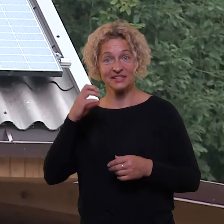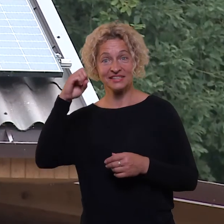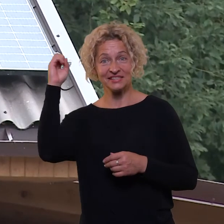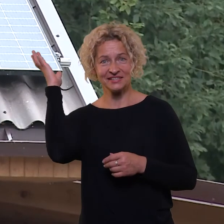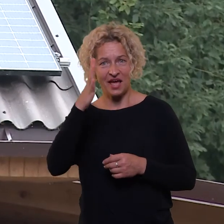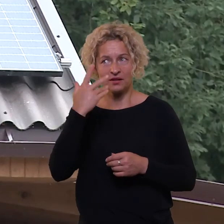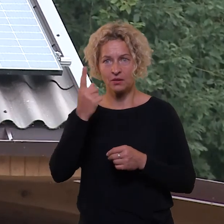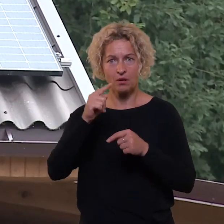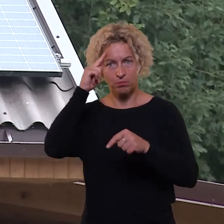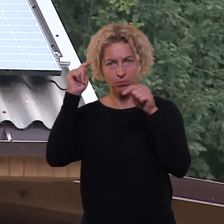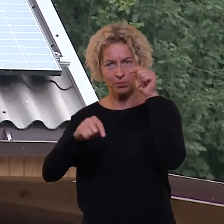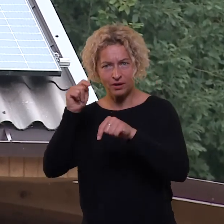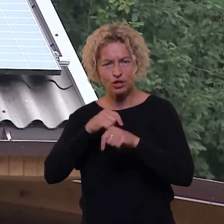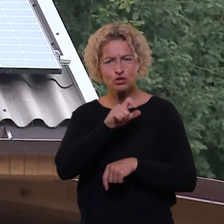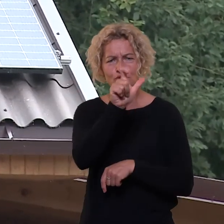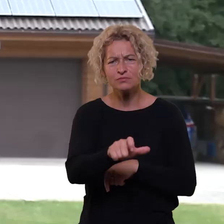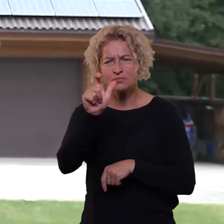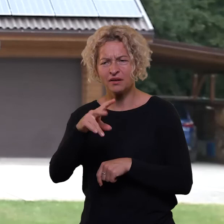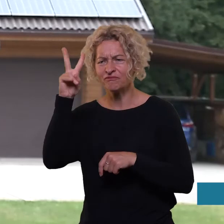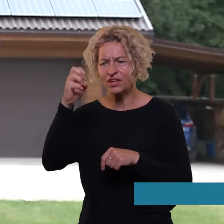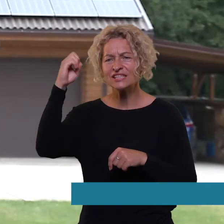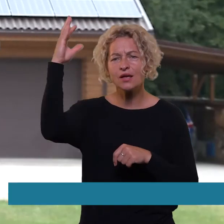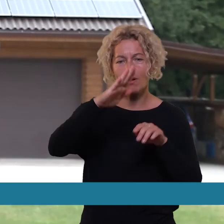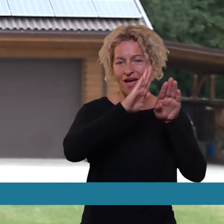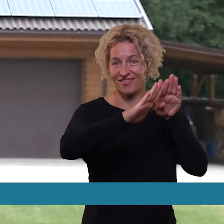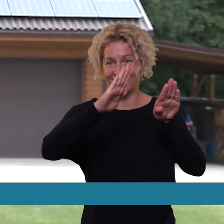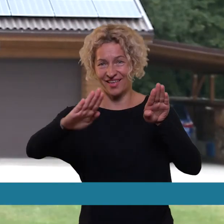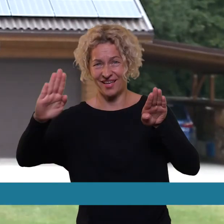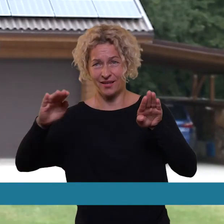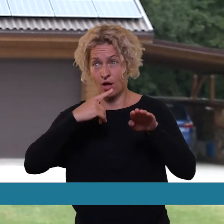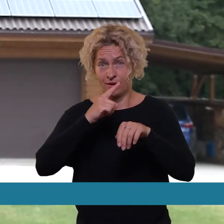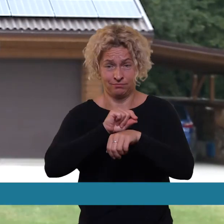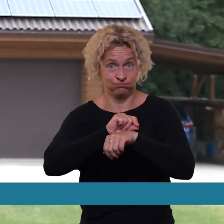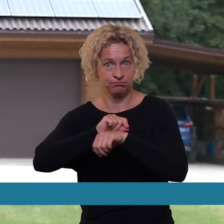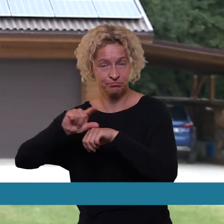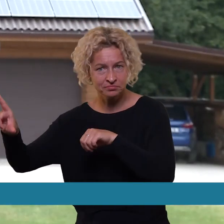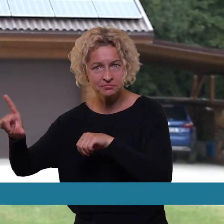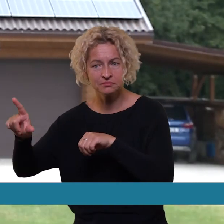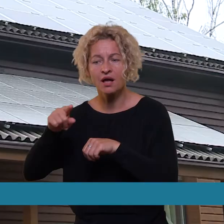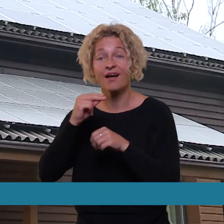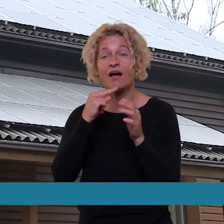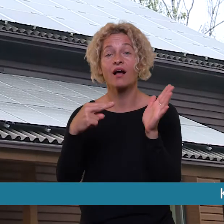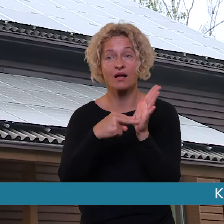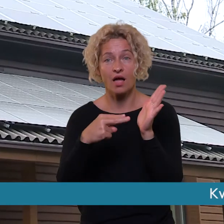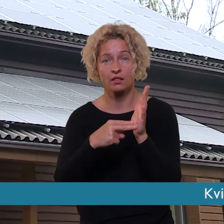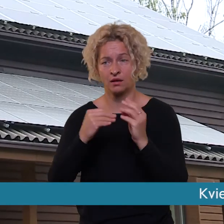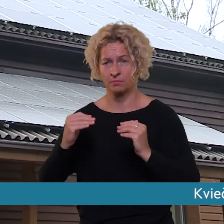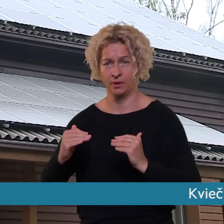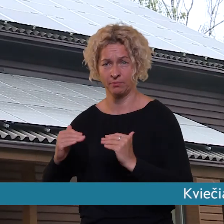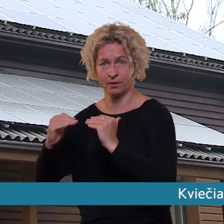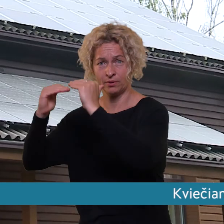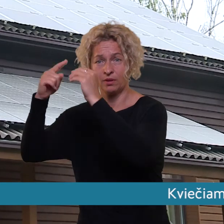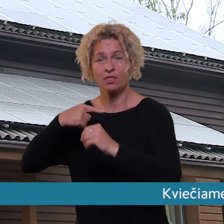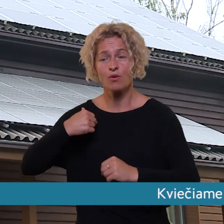Saulės bumas Saulės – štai taip specialistai vadina išaugusi Saulės elektrinių poreikį. Pakilus elektros kainoms vis daugiau